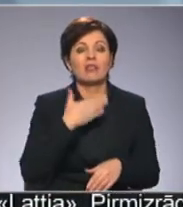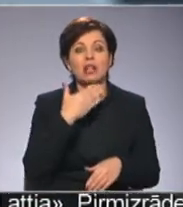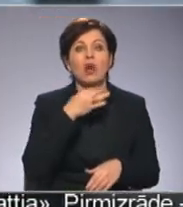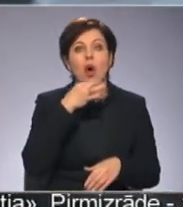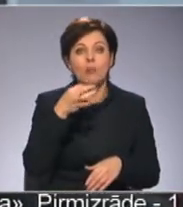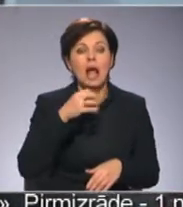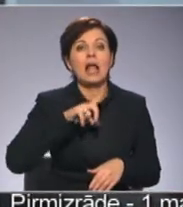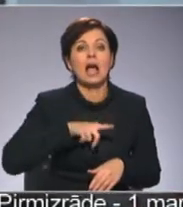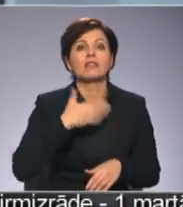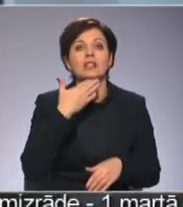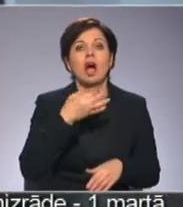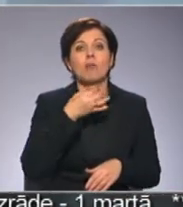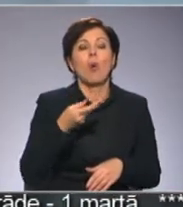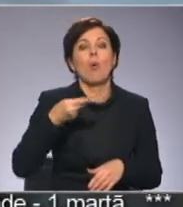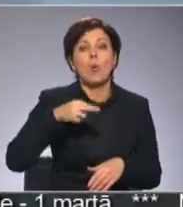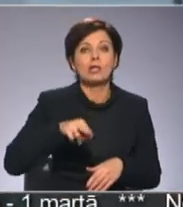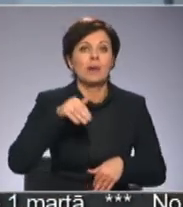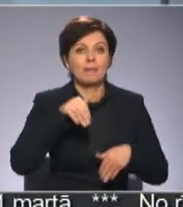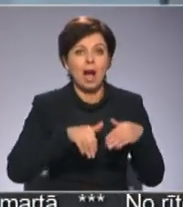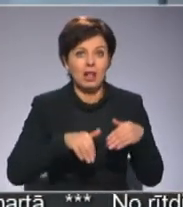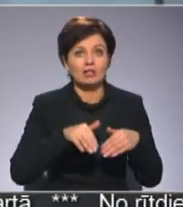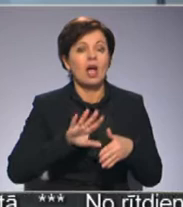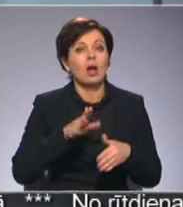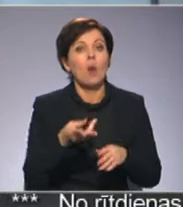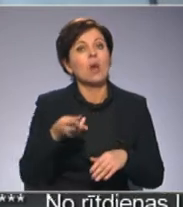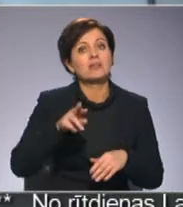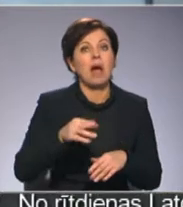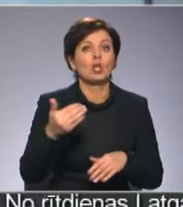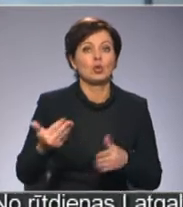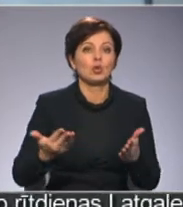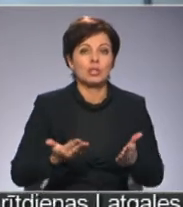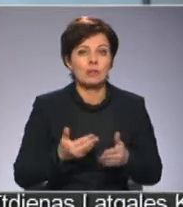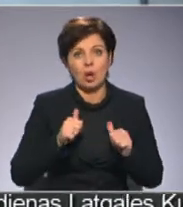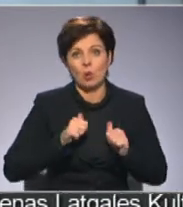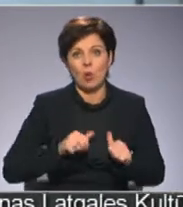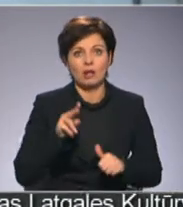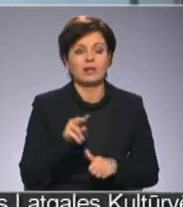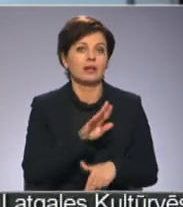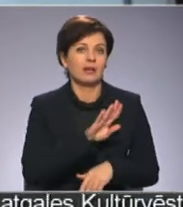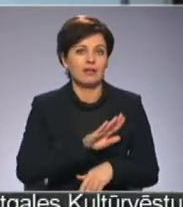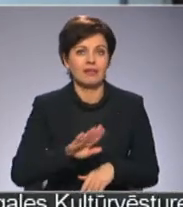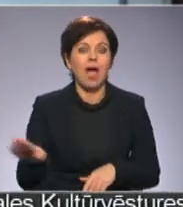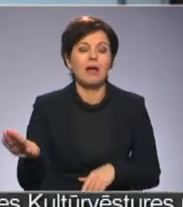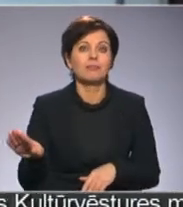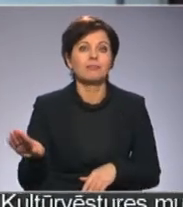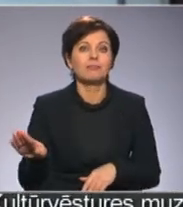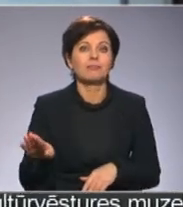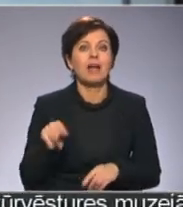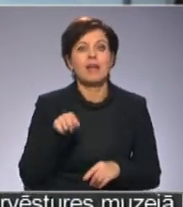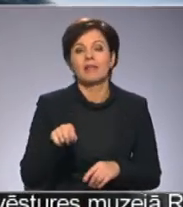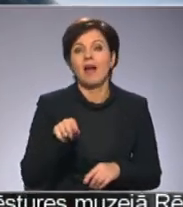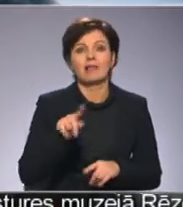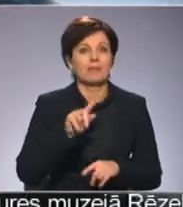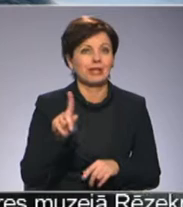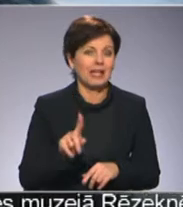opera, bet Latvijas Nacionāla opera un balets. Vai tas, ko maina jūs dzīvē? Ja gudīnē, pilnībā es uz tādām lietām